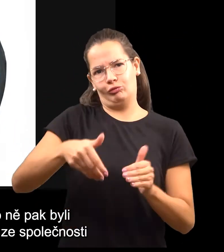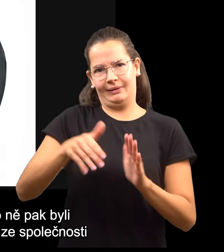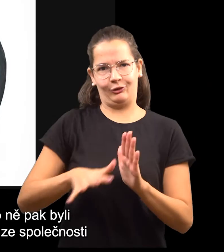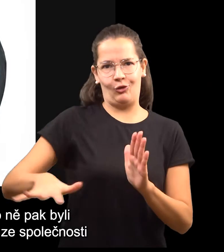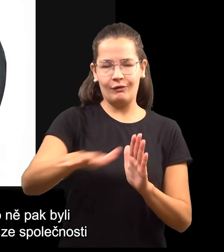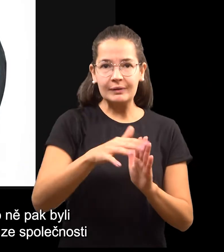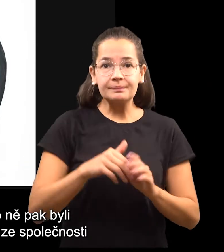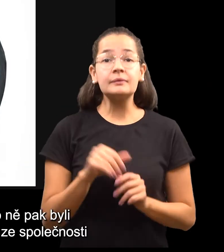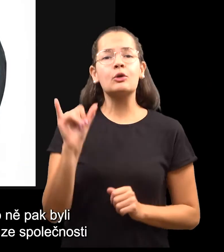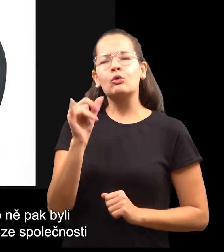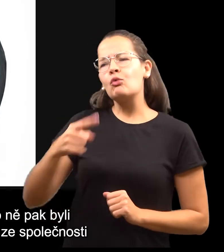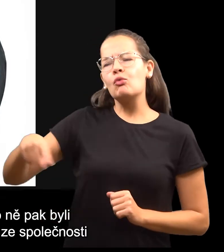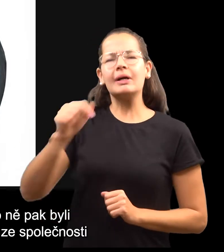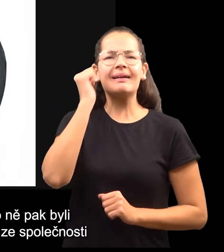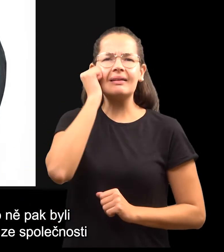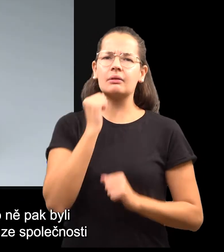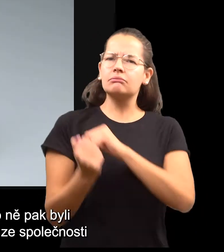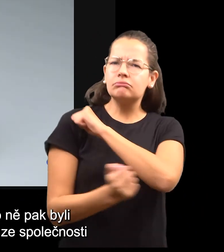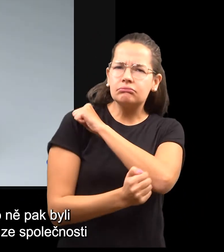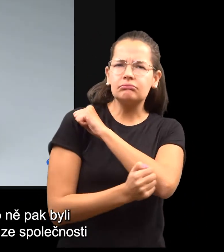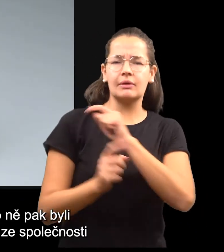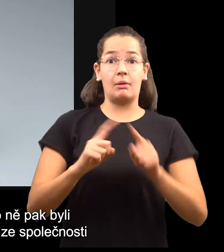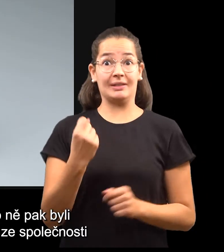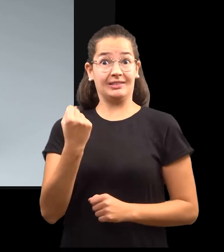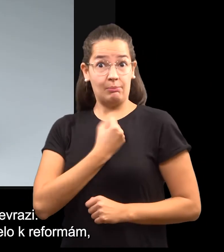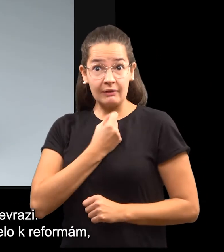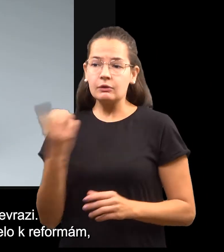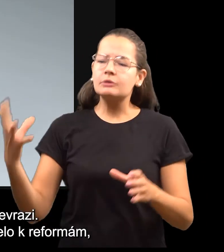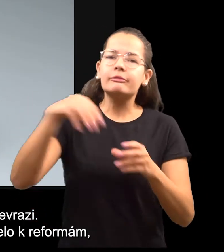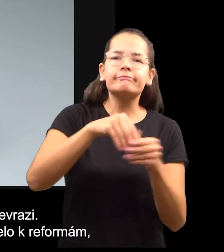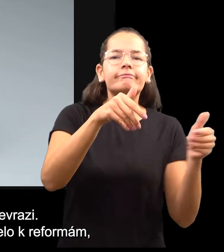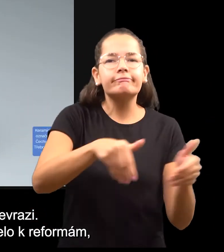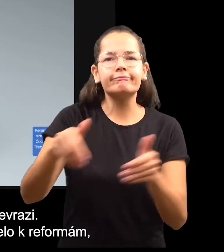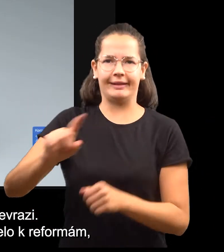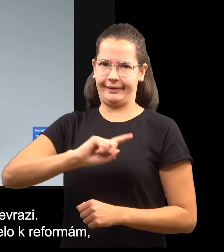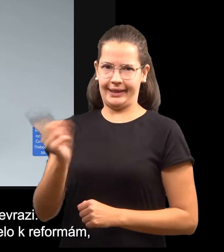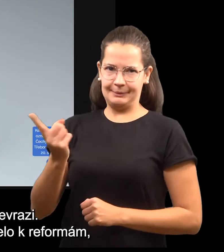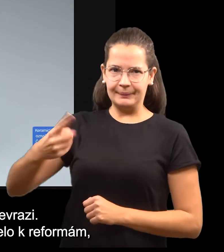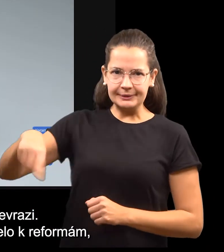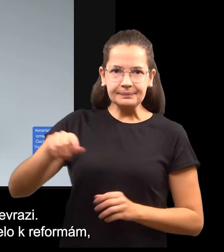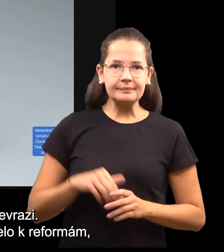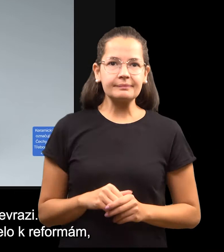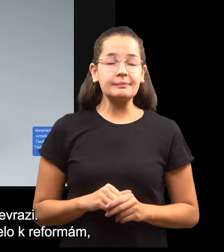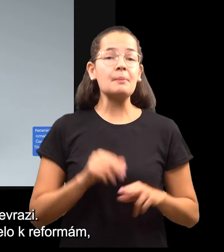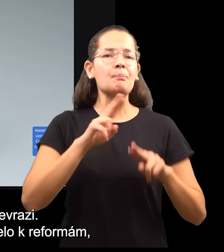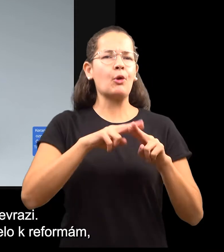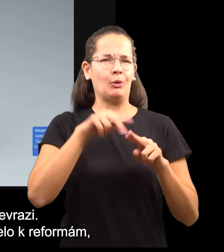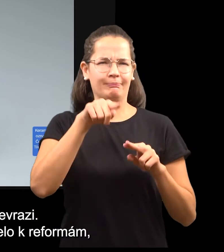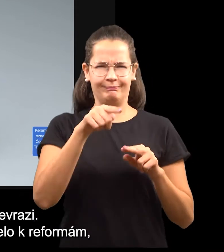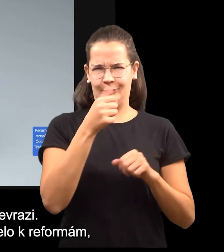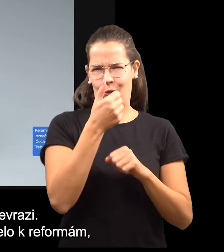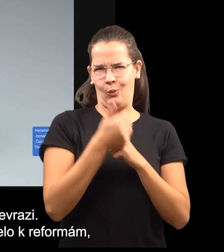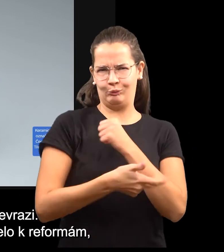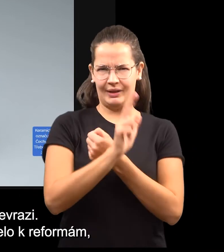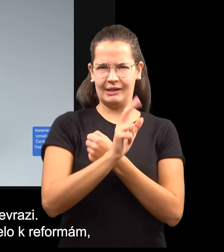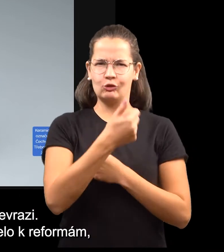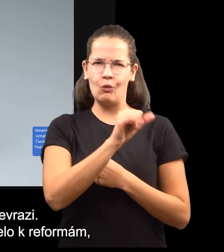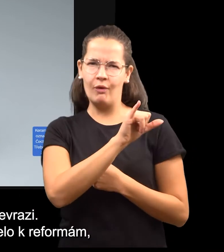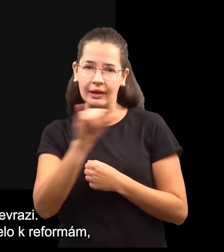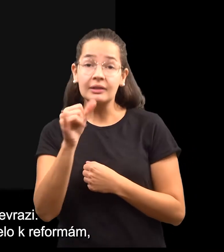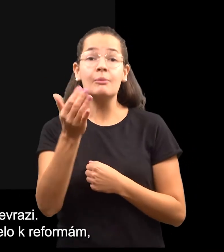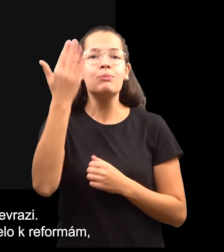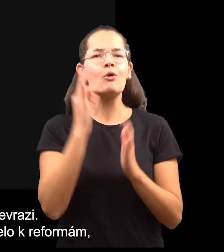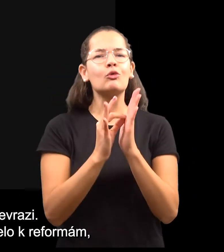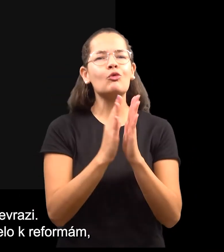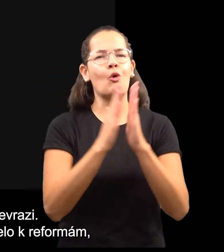pak byly ukládáni hlavně lidé vyloučení ze společnosti jako zločinci nebo sebevrazy. Od 18. století ale i